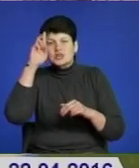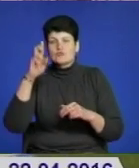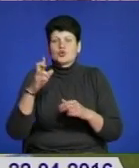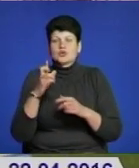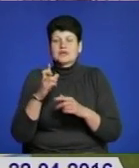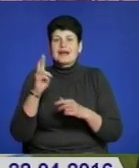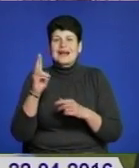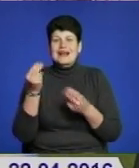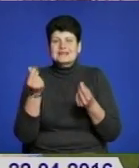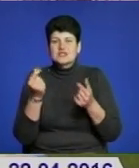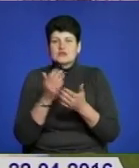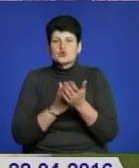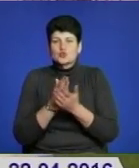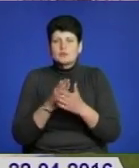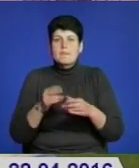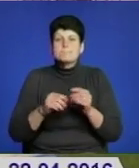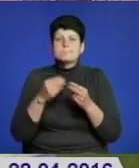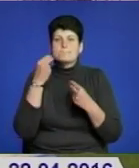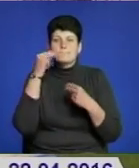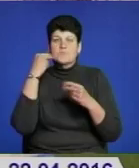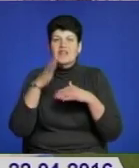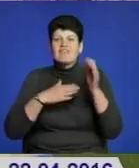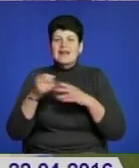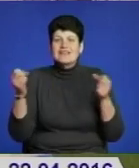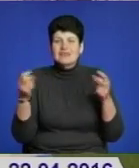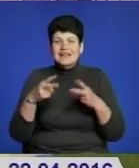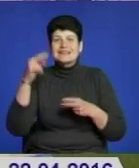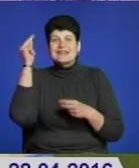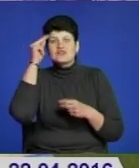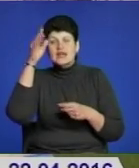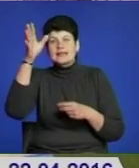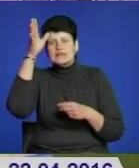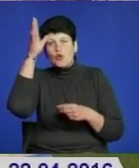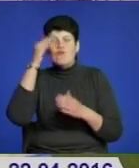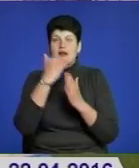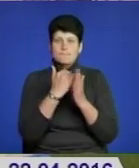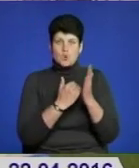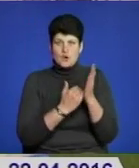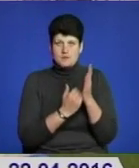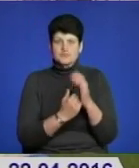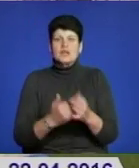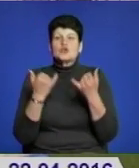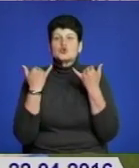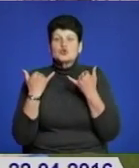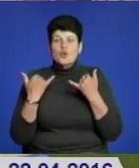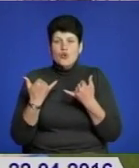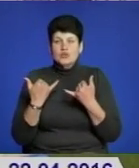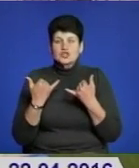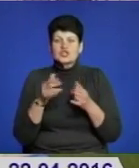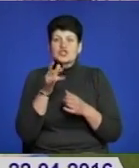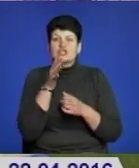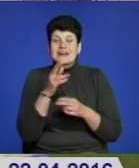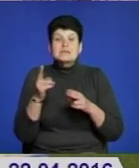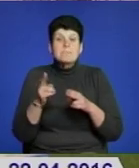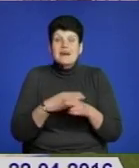служби, як підвищення кваліфікації, так і саме навчальних і наукових програм. В сьогоднішній динамічний час без